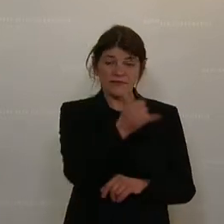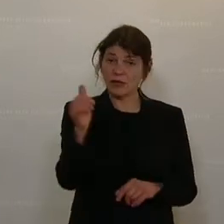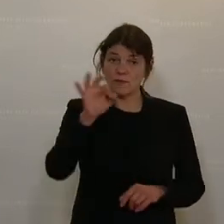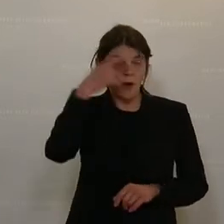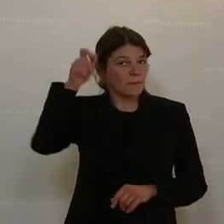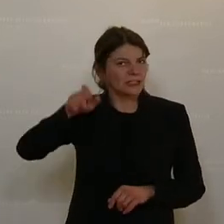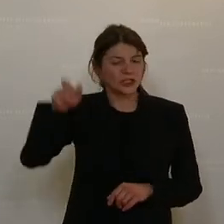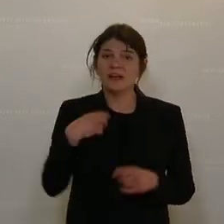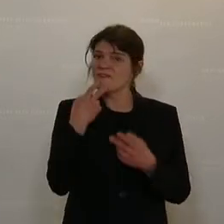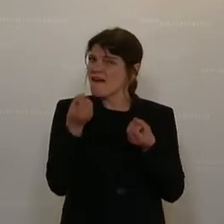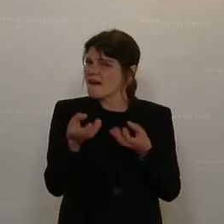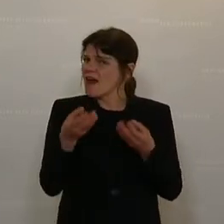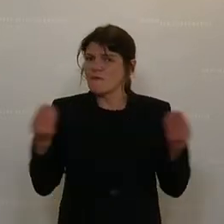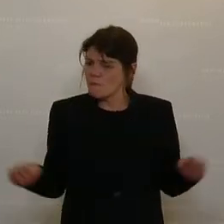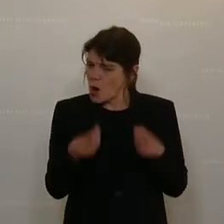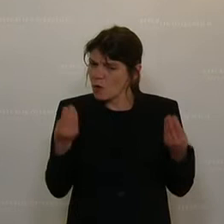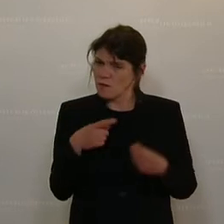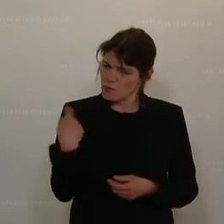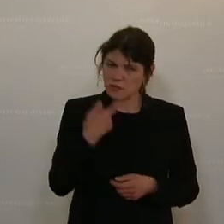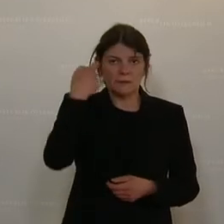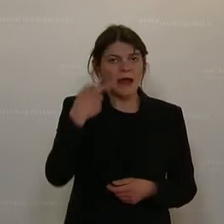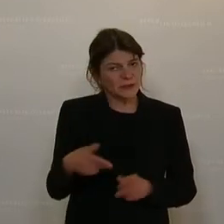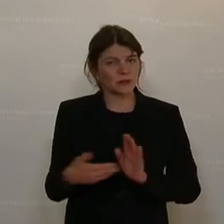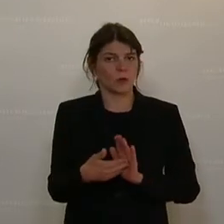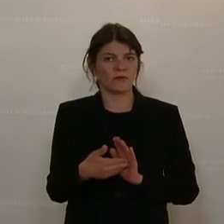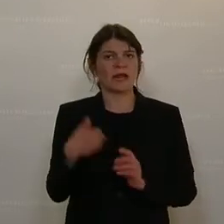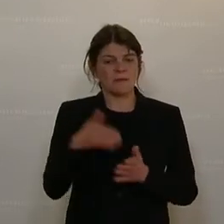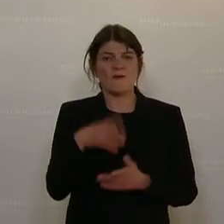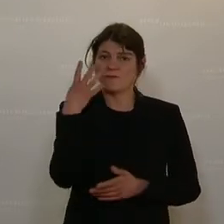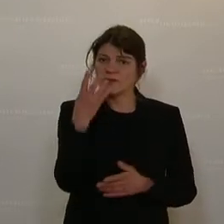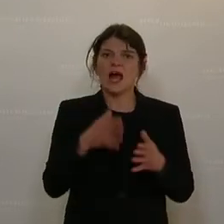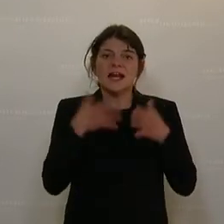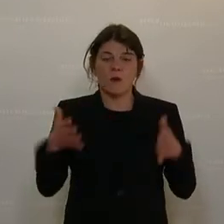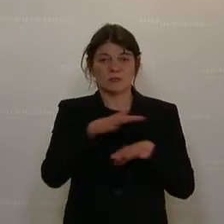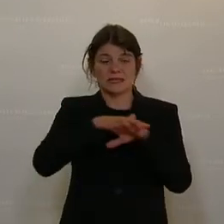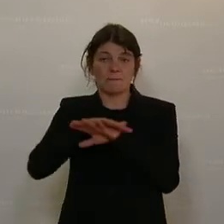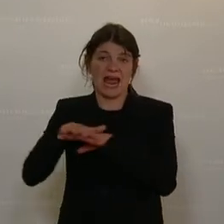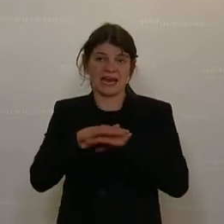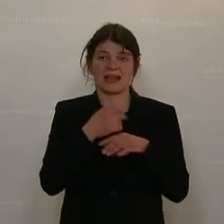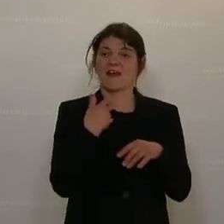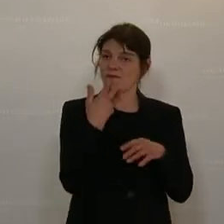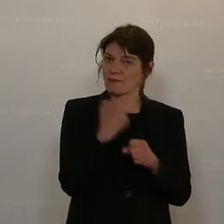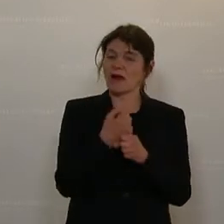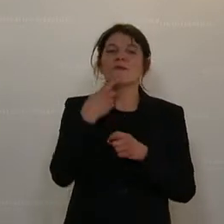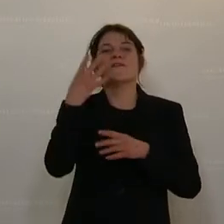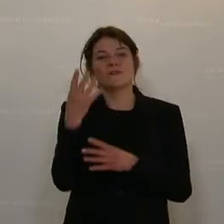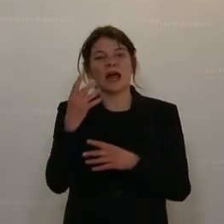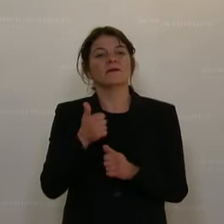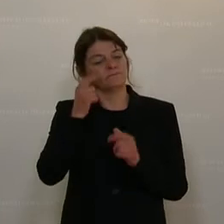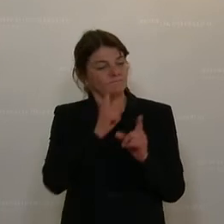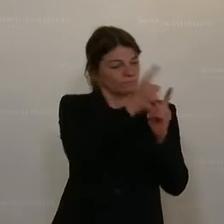unter anderem möchte ich erklären, warum es aus unserer Sicht notwendig ist, vier große Bereiche zu trennen und vier One-Stop-Shops zu schaffen.